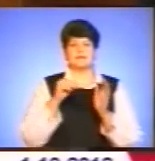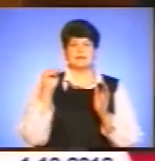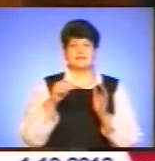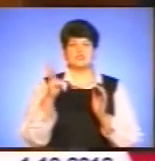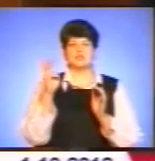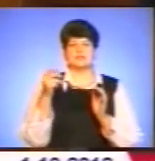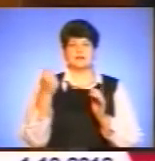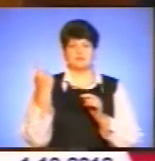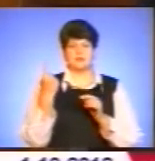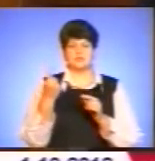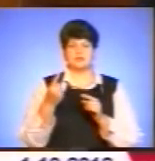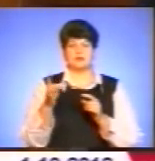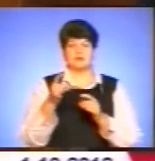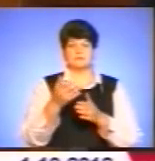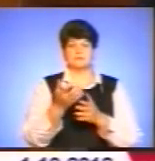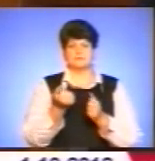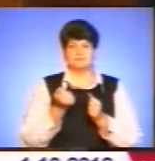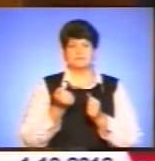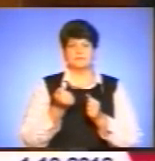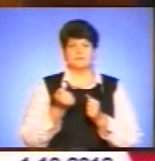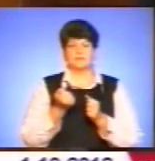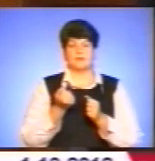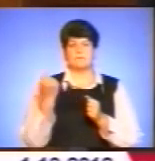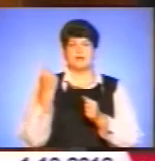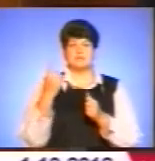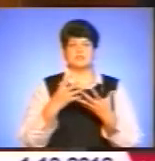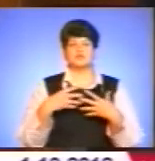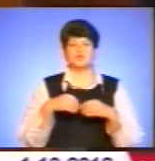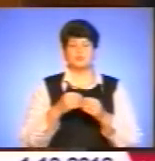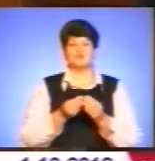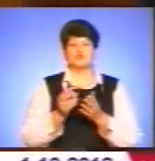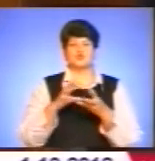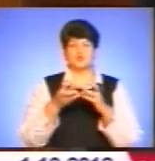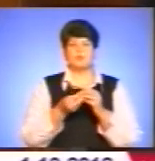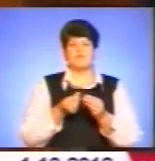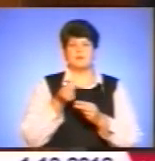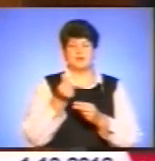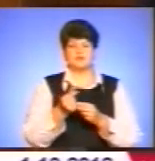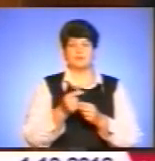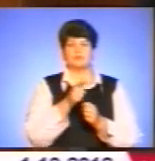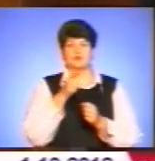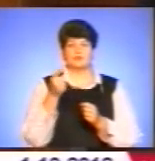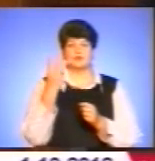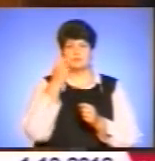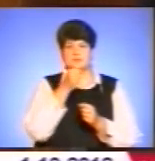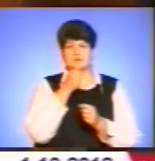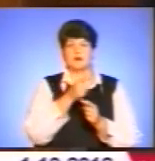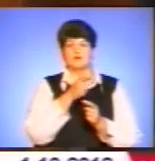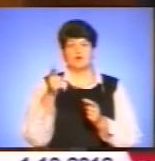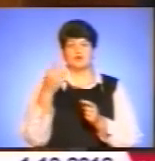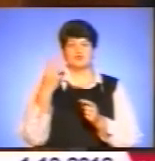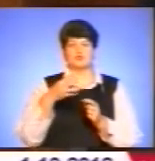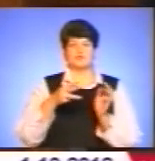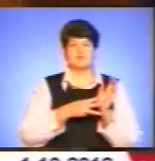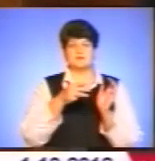гривень. І відповідно перша сума виплачується протягом 24 місяців, друга протягом 48 місяців, і